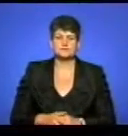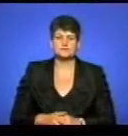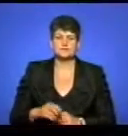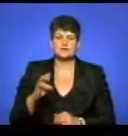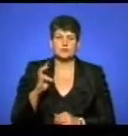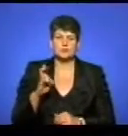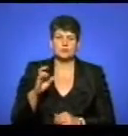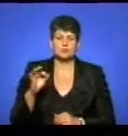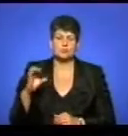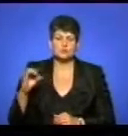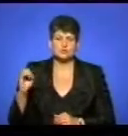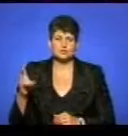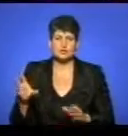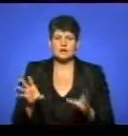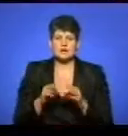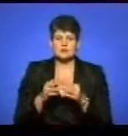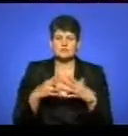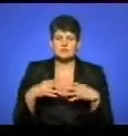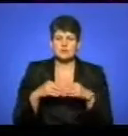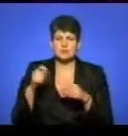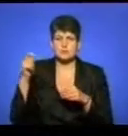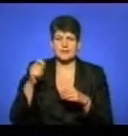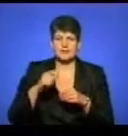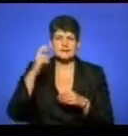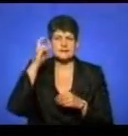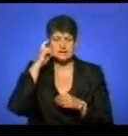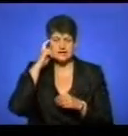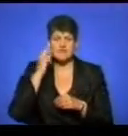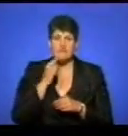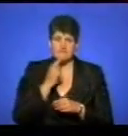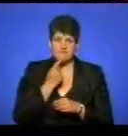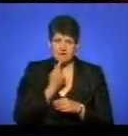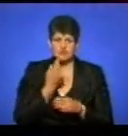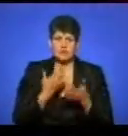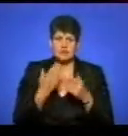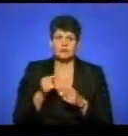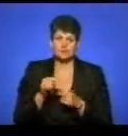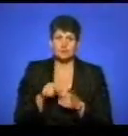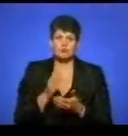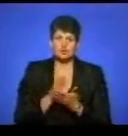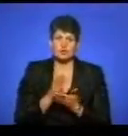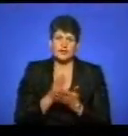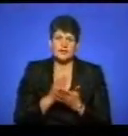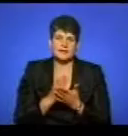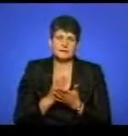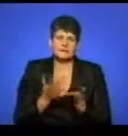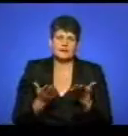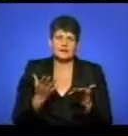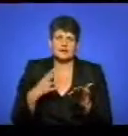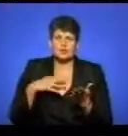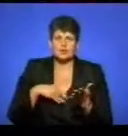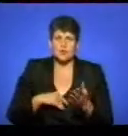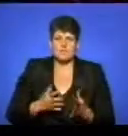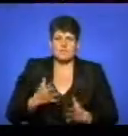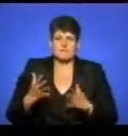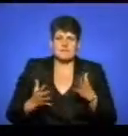Наталія Бобусюк разом із сім'єю приїхала з Києва. Важко, але в тому є таке, знаєте, якесь, напевне, духовне